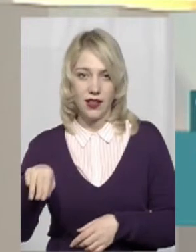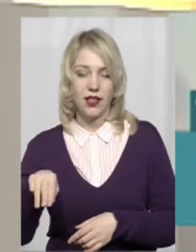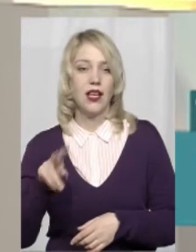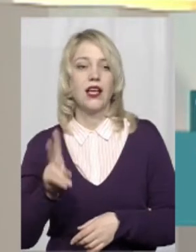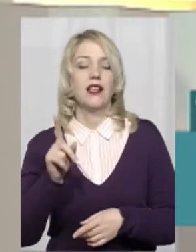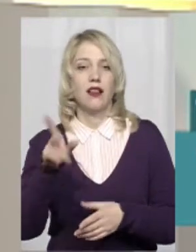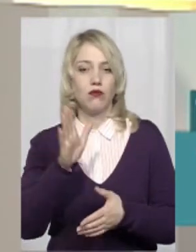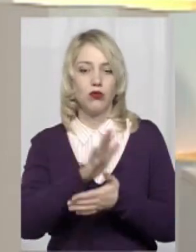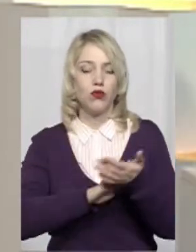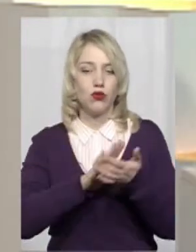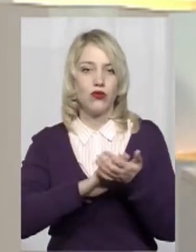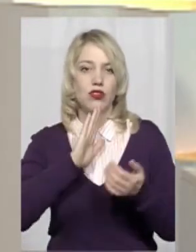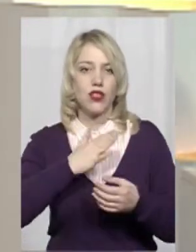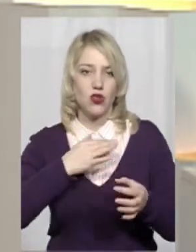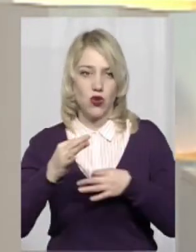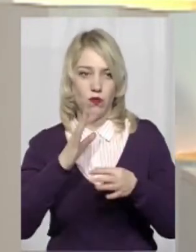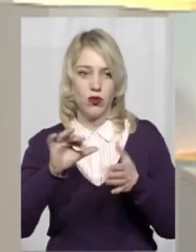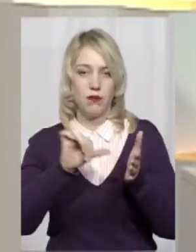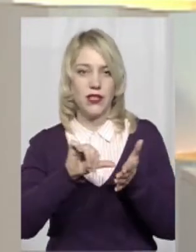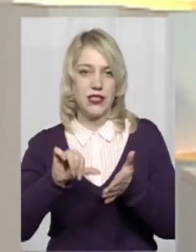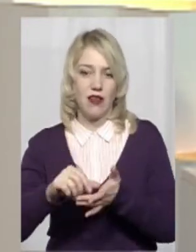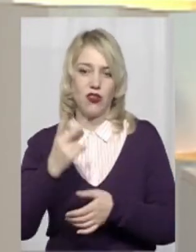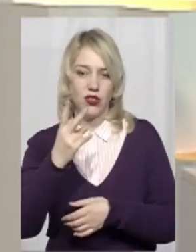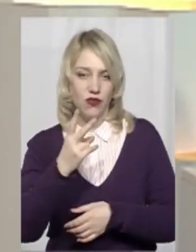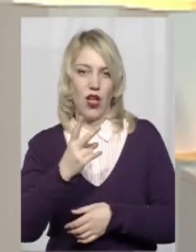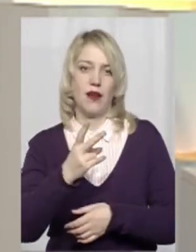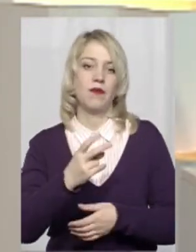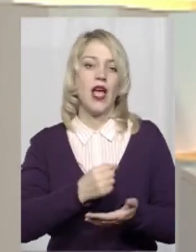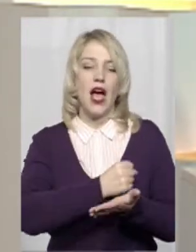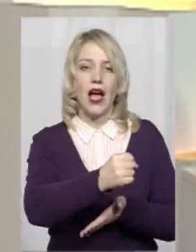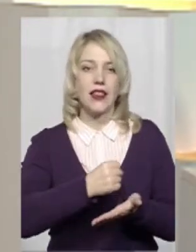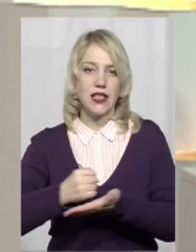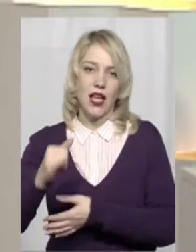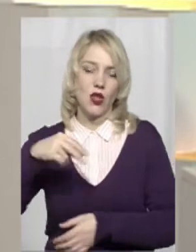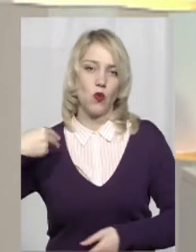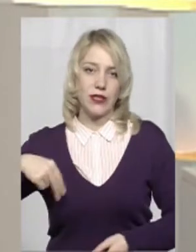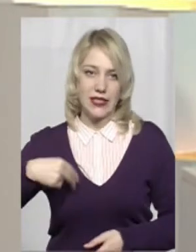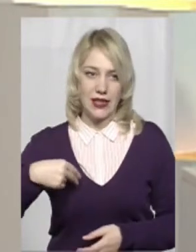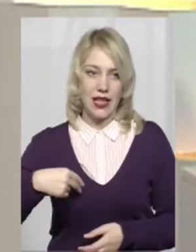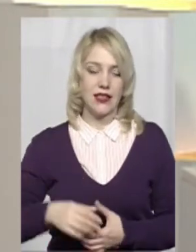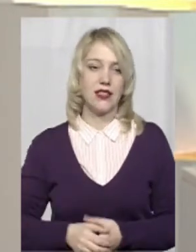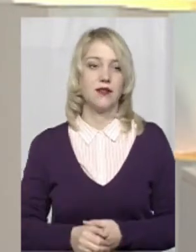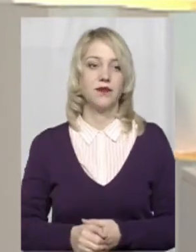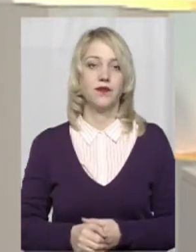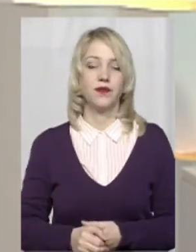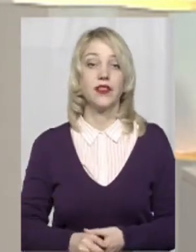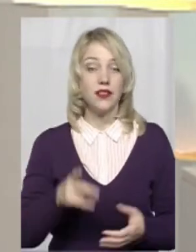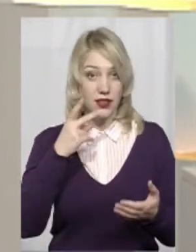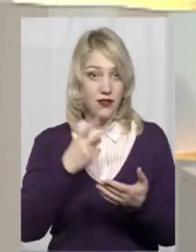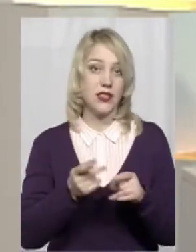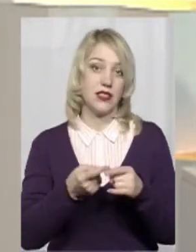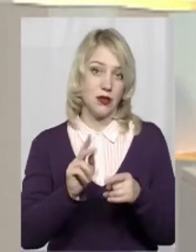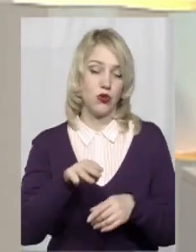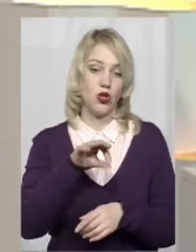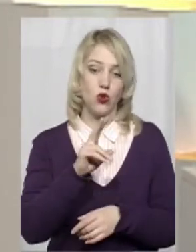фактично, продовження нашої розмови буде представлено два чергових кандидати у президенти. Дивіться,